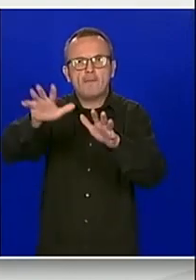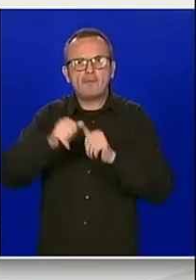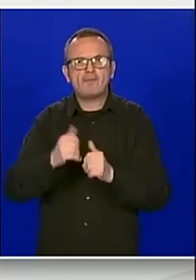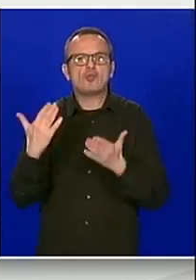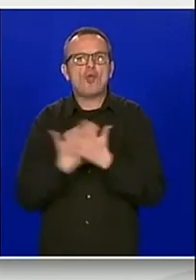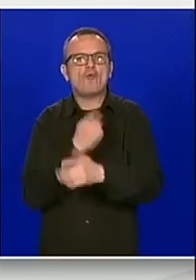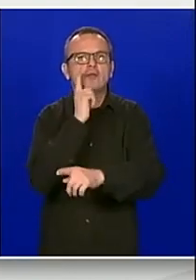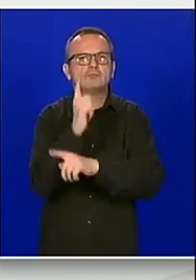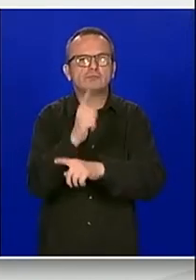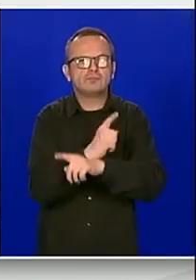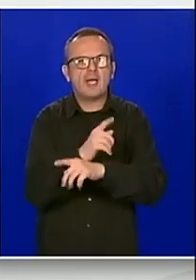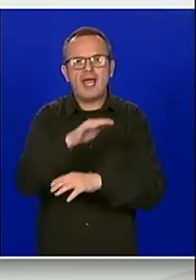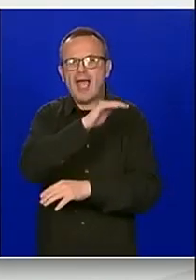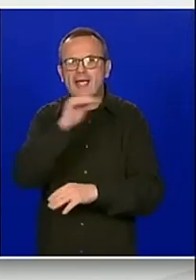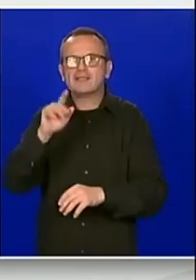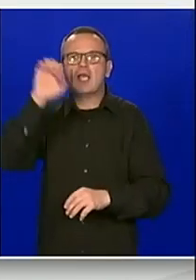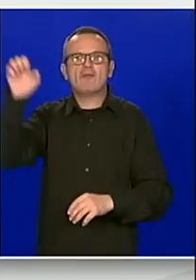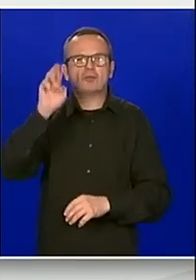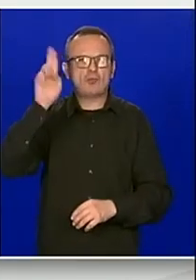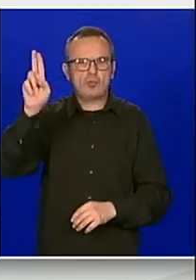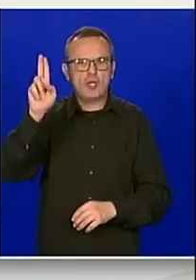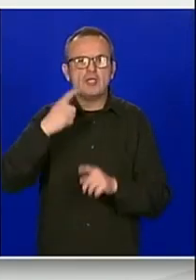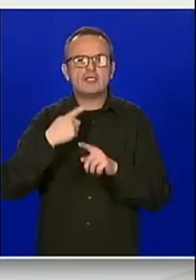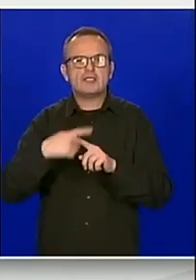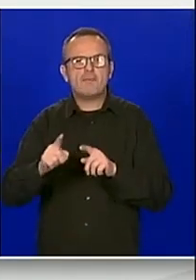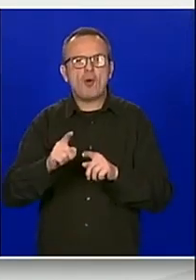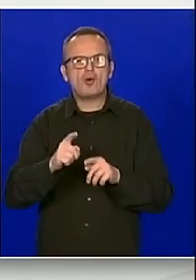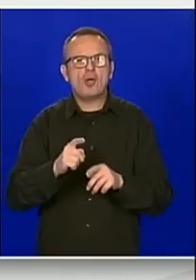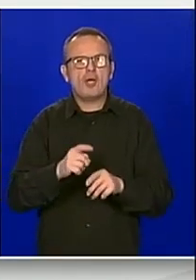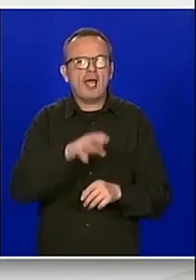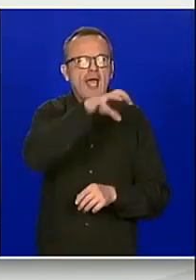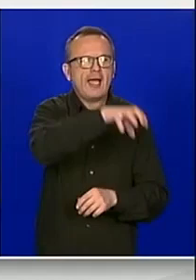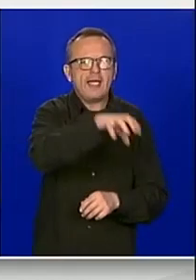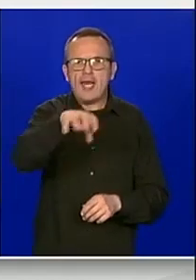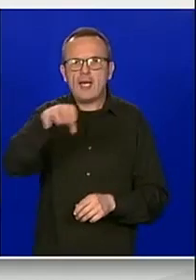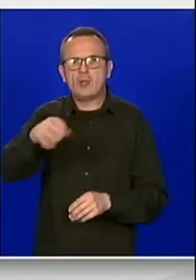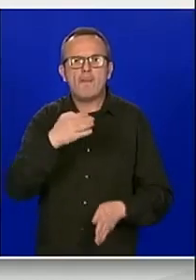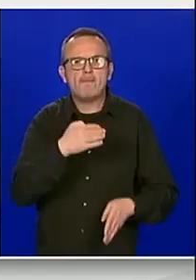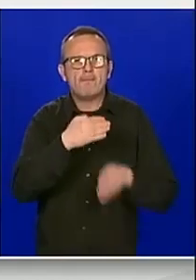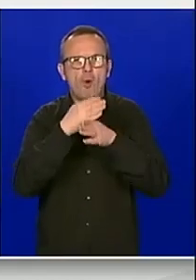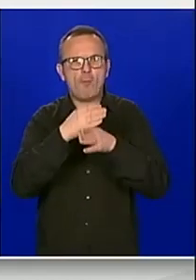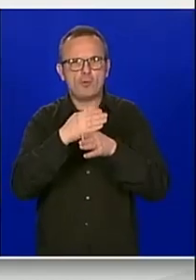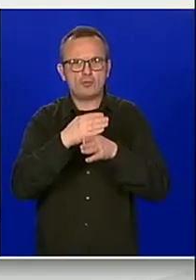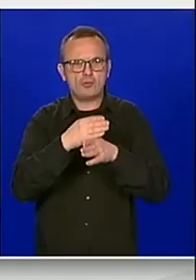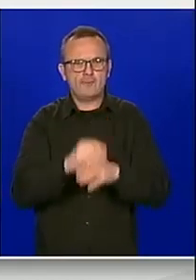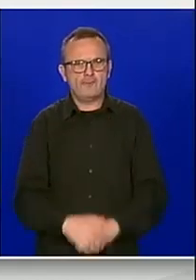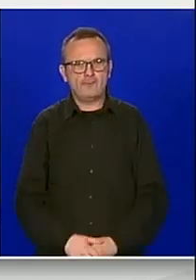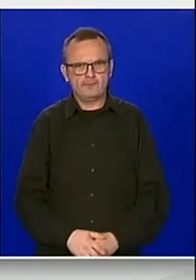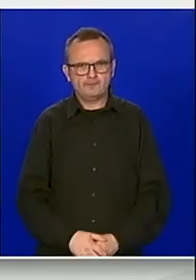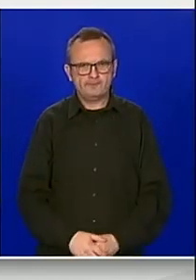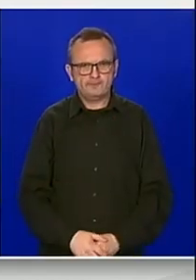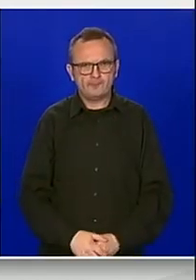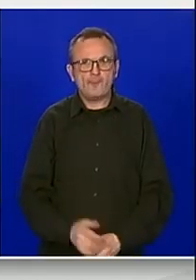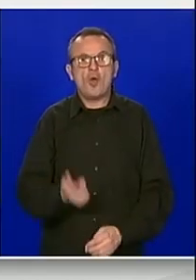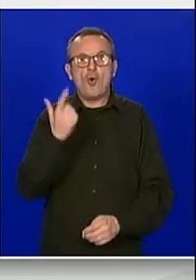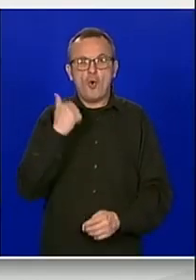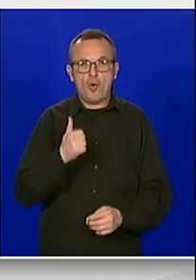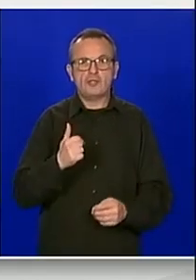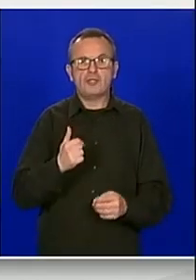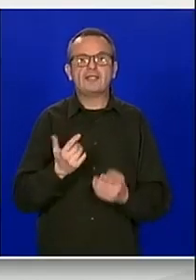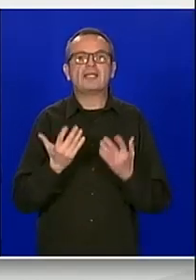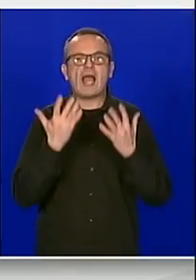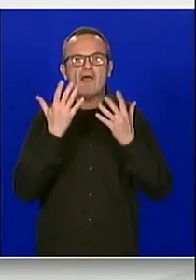na razinu Europske komisije za regionalni potpore 2022. do 2027. očekivano od travnja 2021.